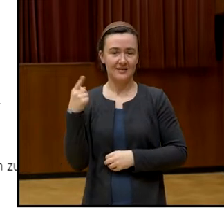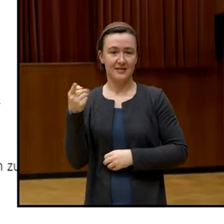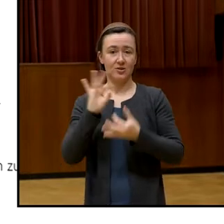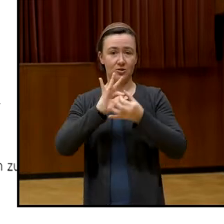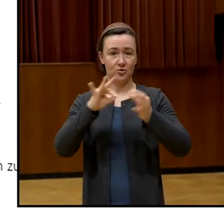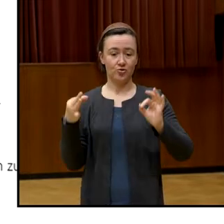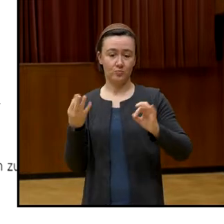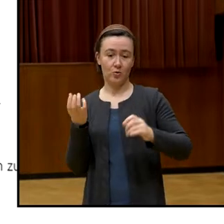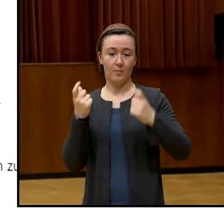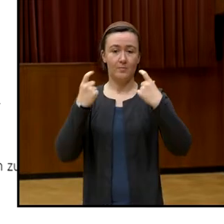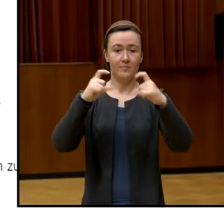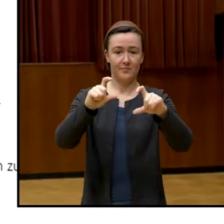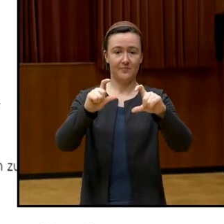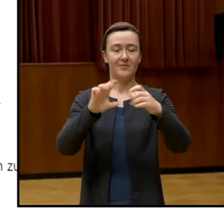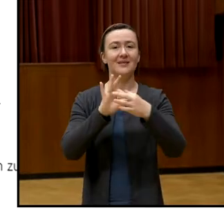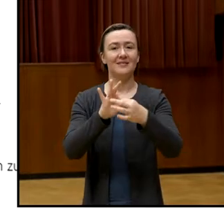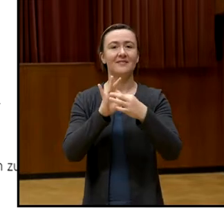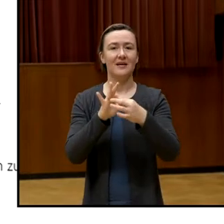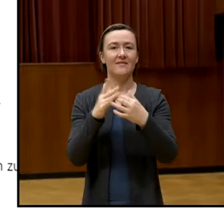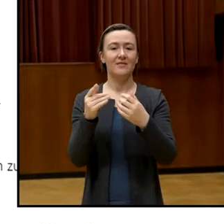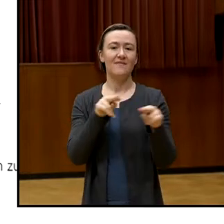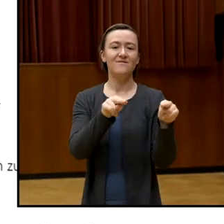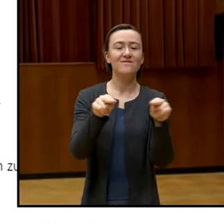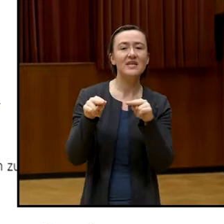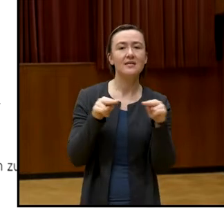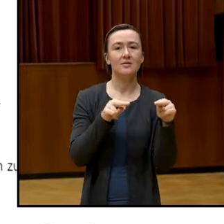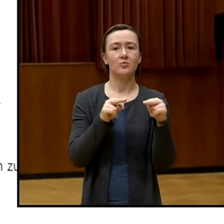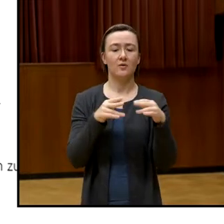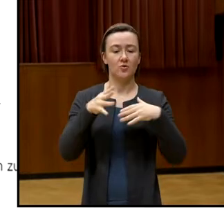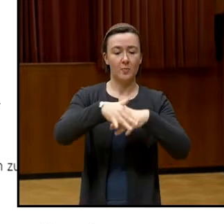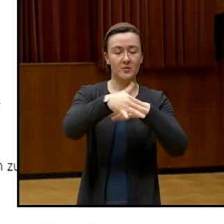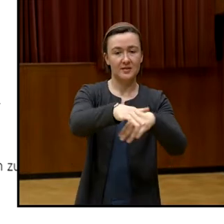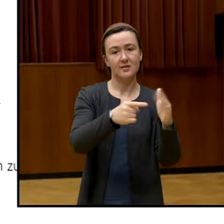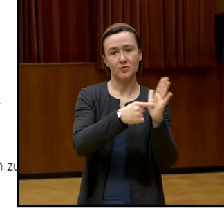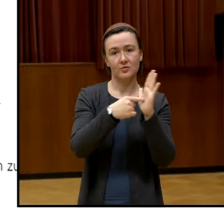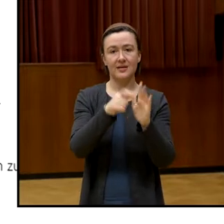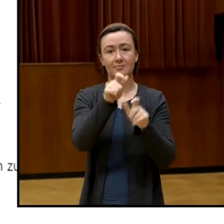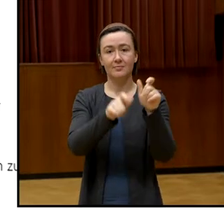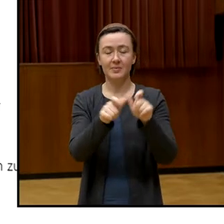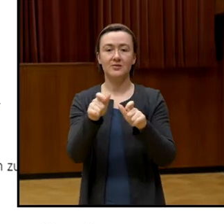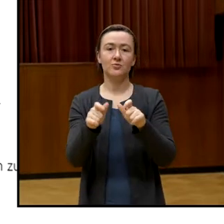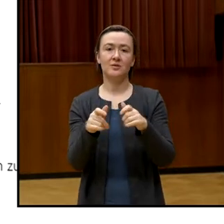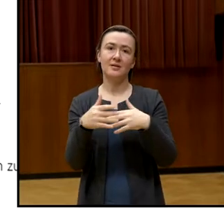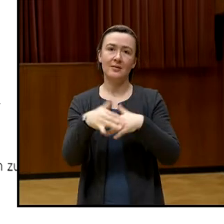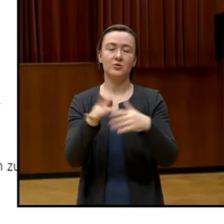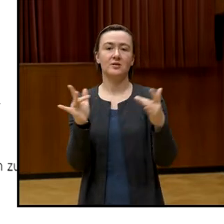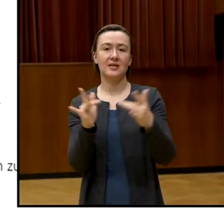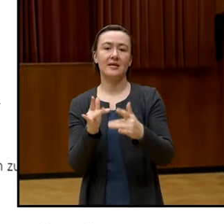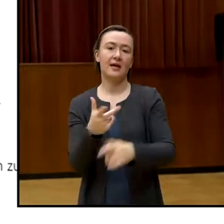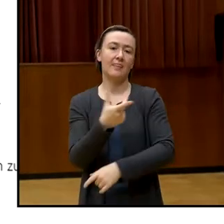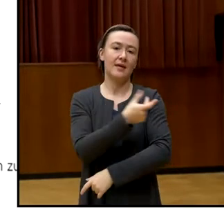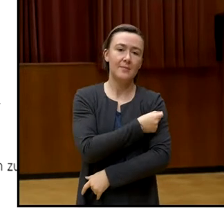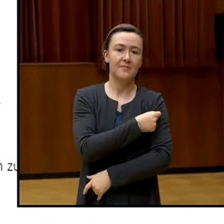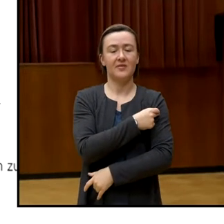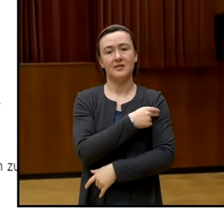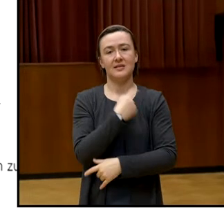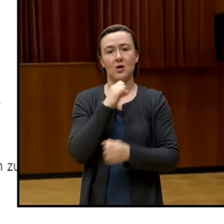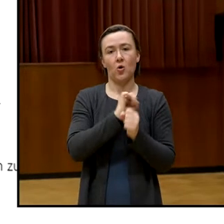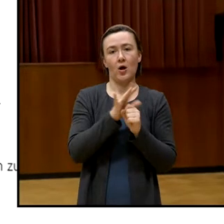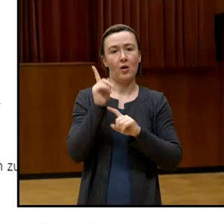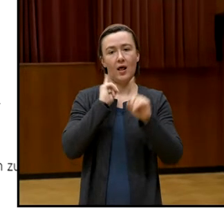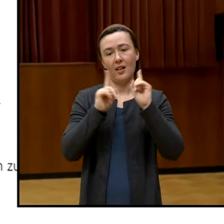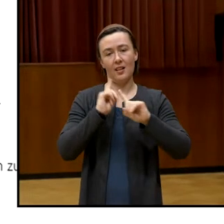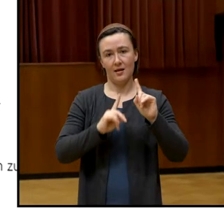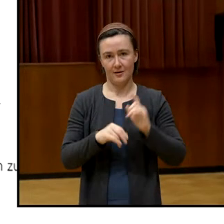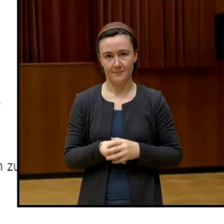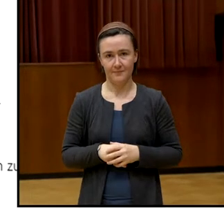Demonstration von Corona-LeugnerInnen und ImpfgegnerInnen. Ein bisschen weiter unten habe ich dann interessanterweise